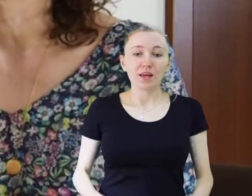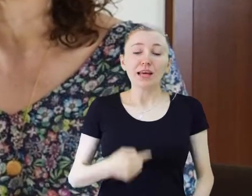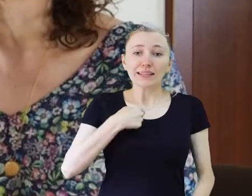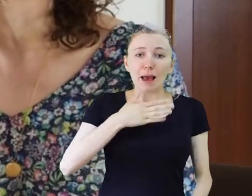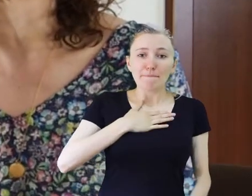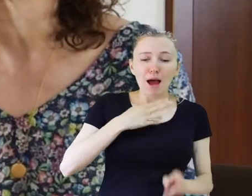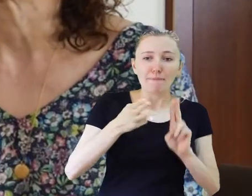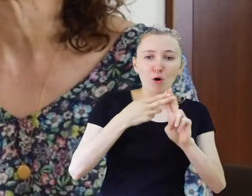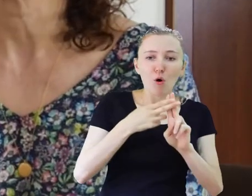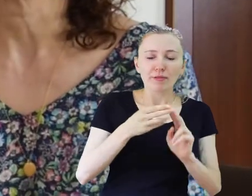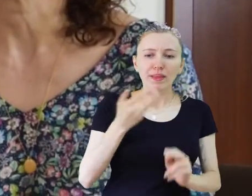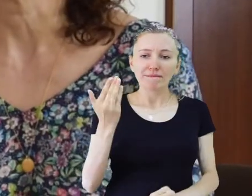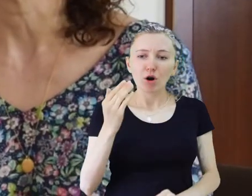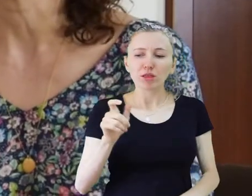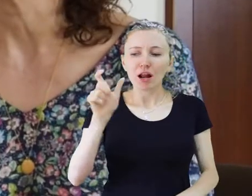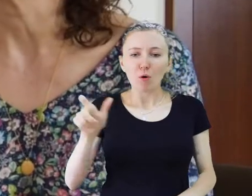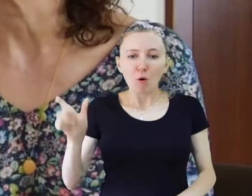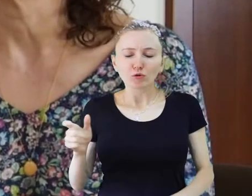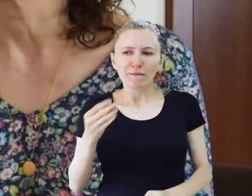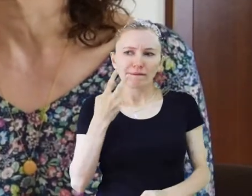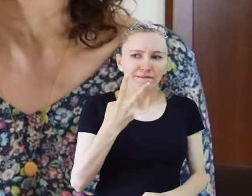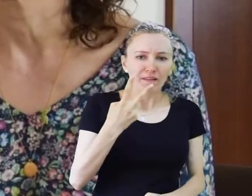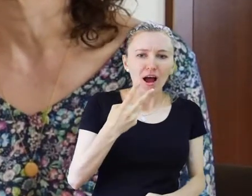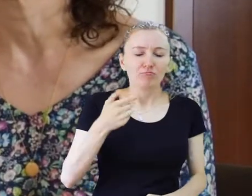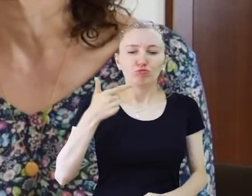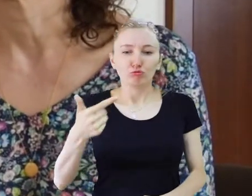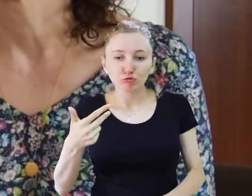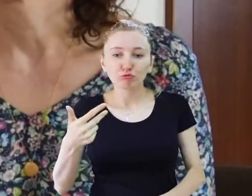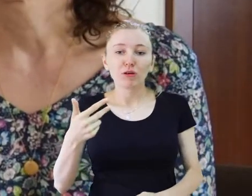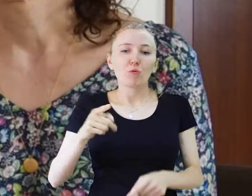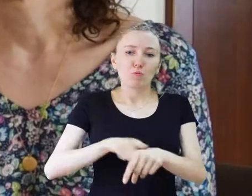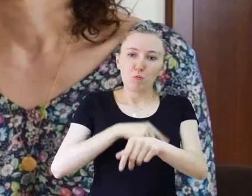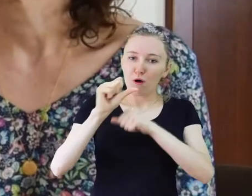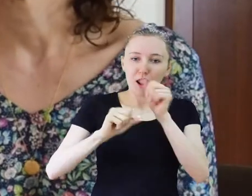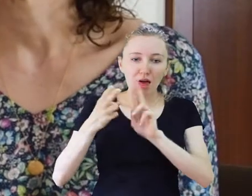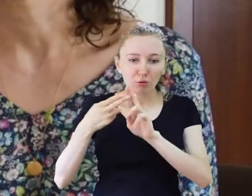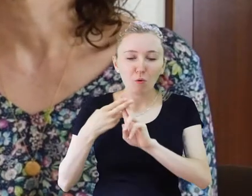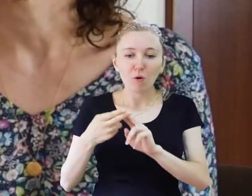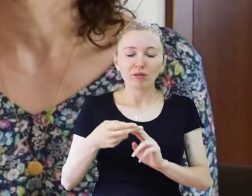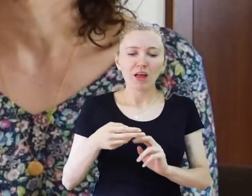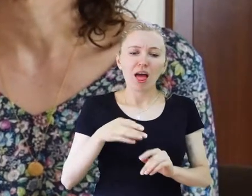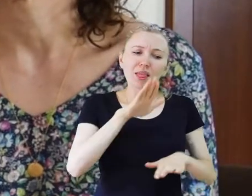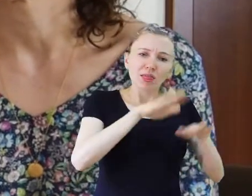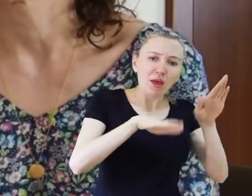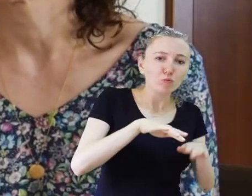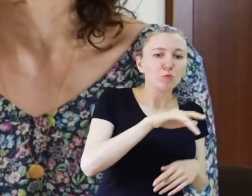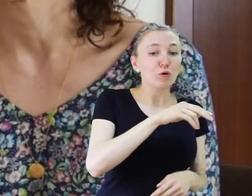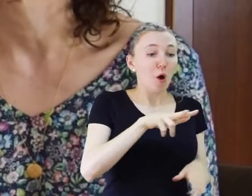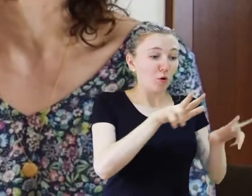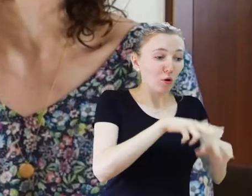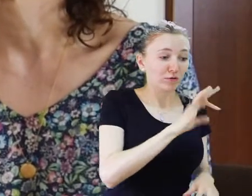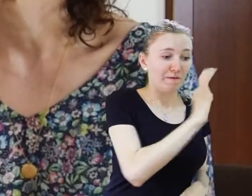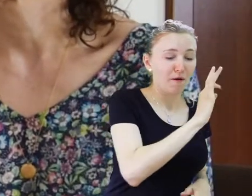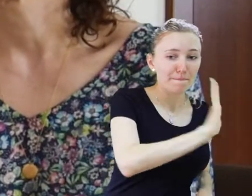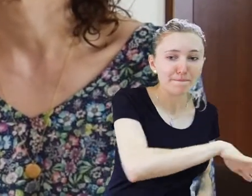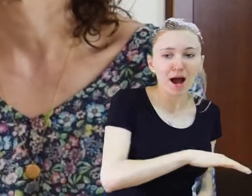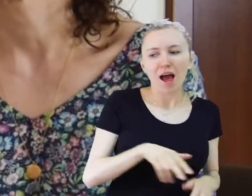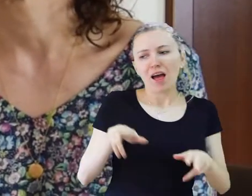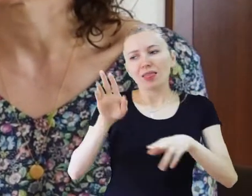Oczywiście jest, utrzymujemy, ja mam kontakt z dwójką